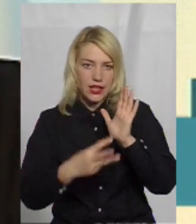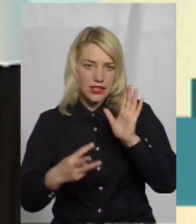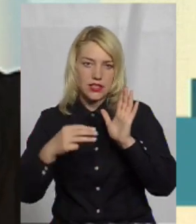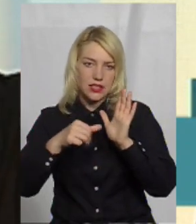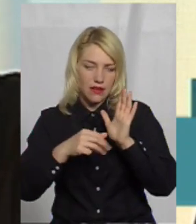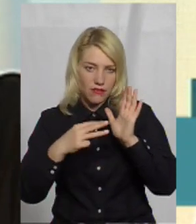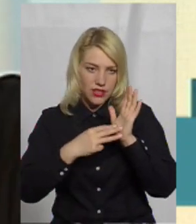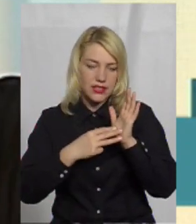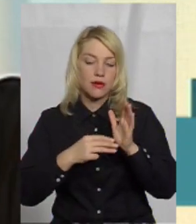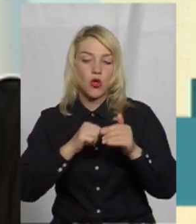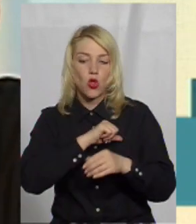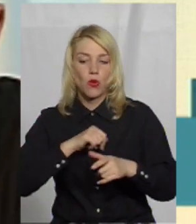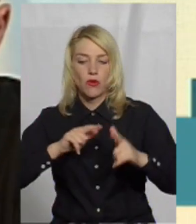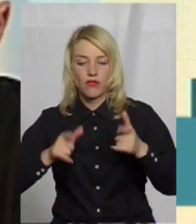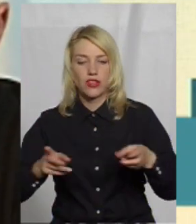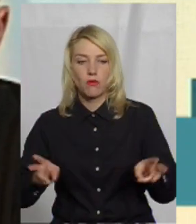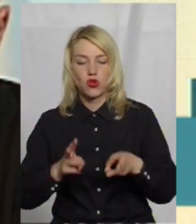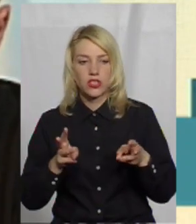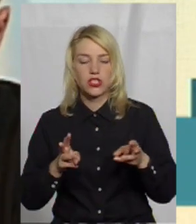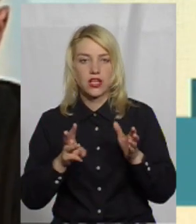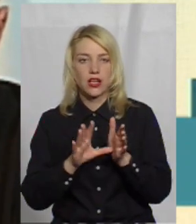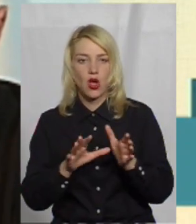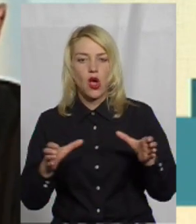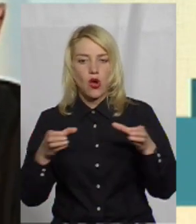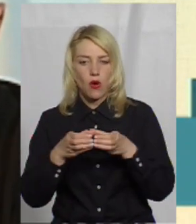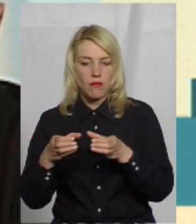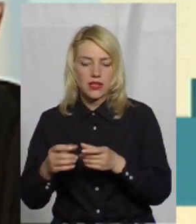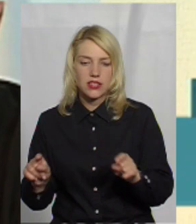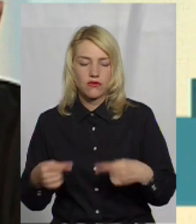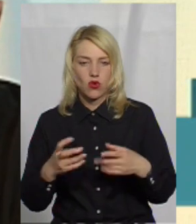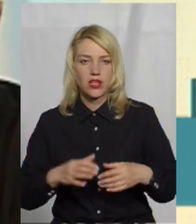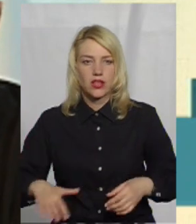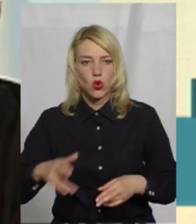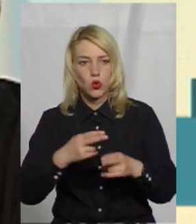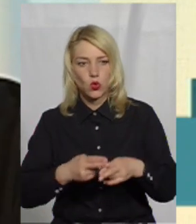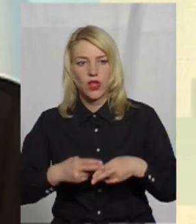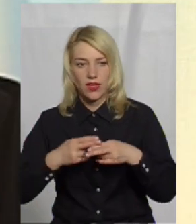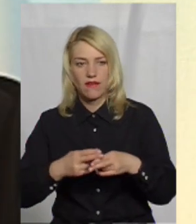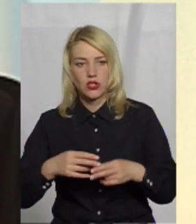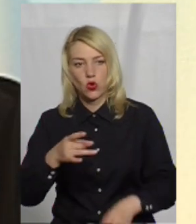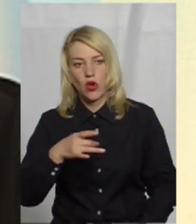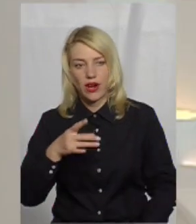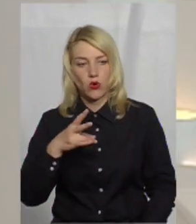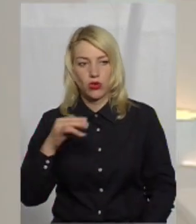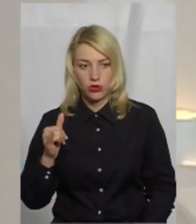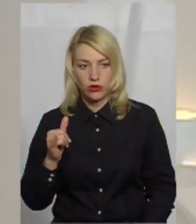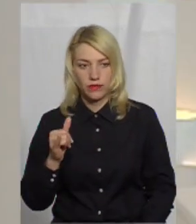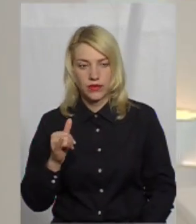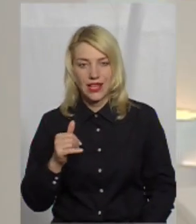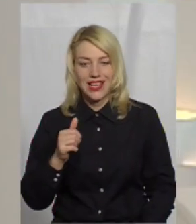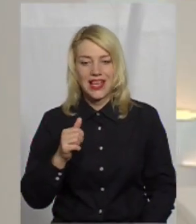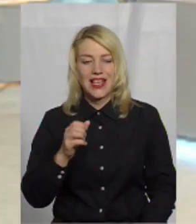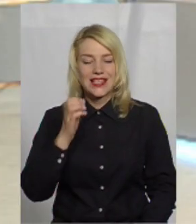38 добровільних пожежних команд створено на теренах Дунаївецького району, це в різних громадах,